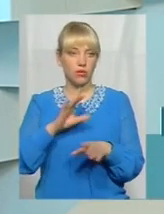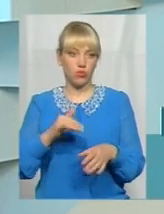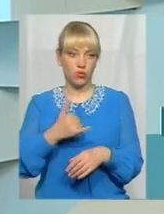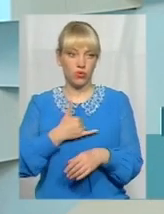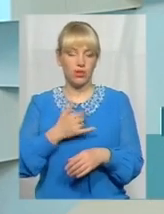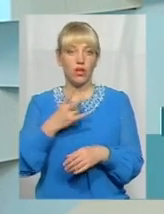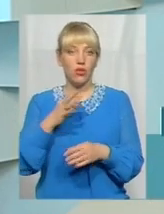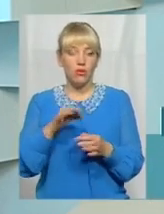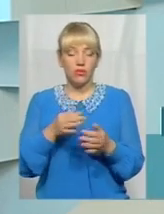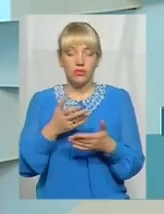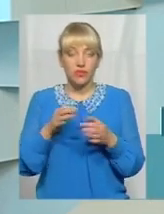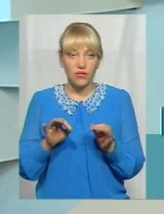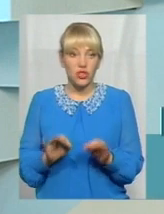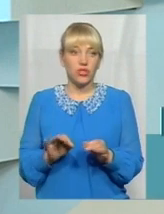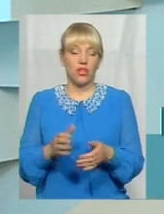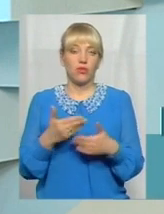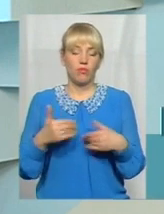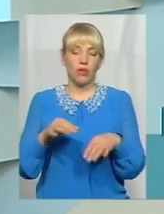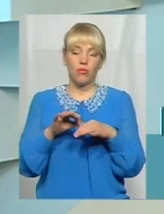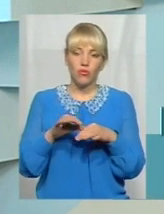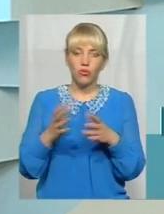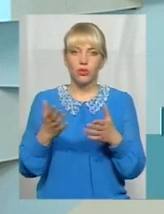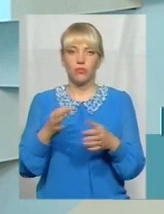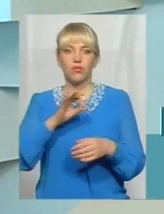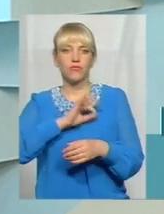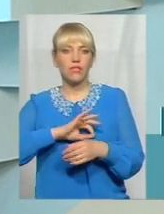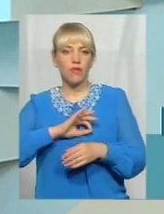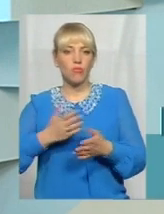ми постійно проводимо, вживаємо якісь заходи,